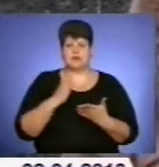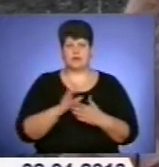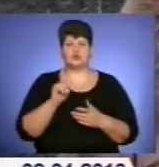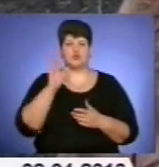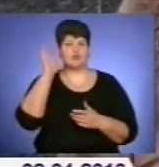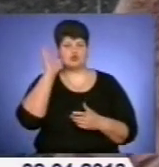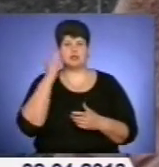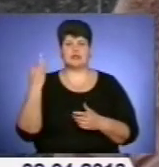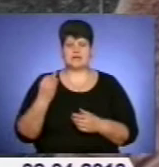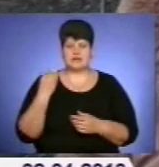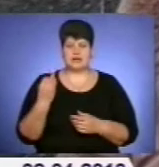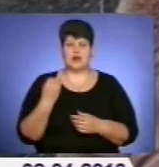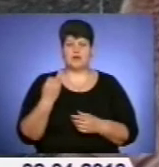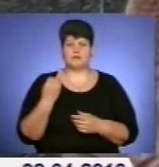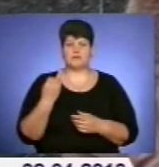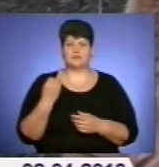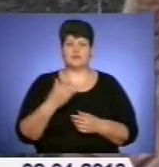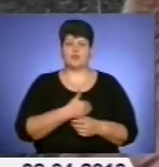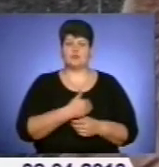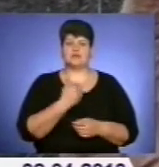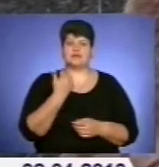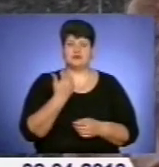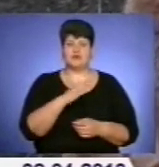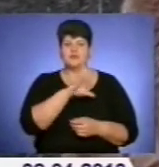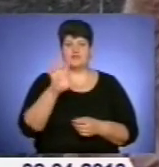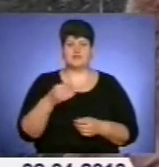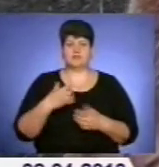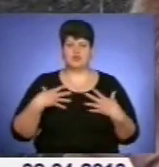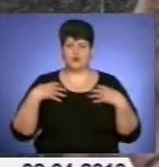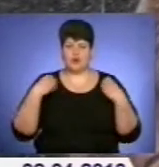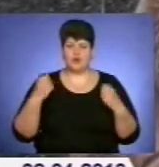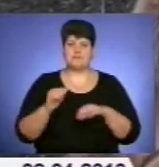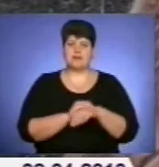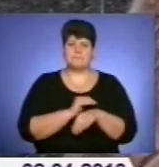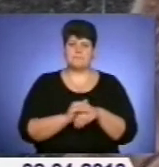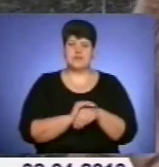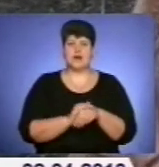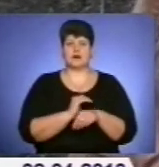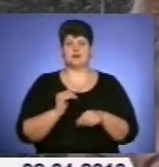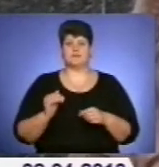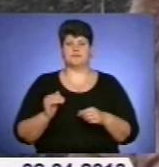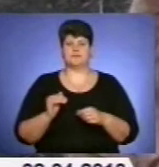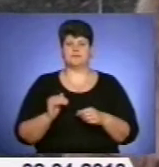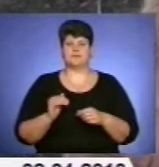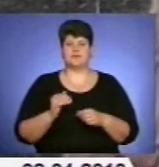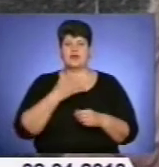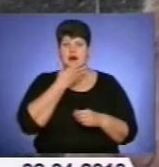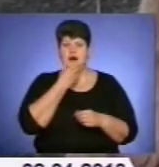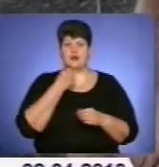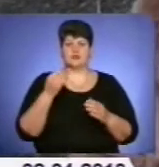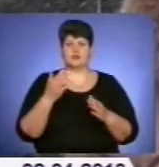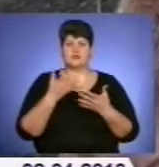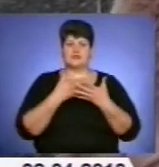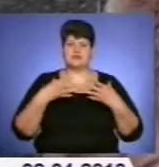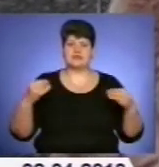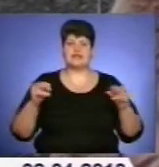цікаво. І побажати нам всім здоров'я, благ і гарної весни, і